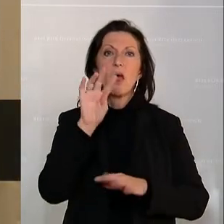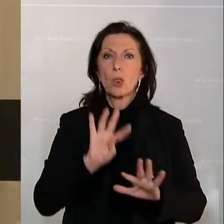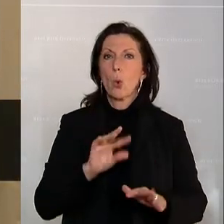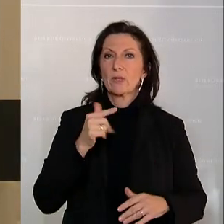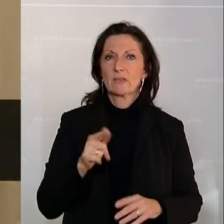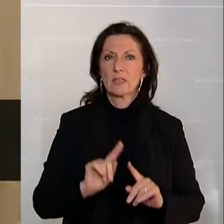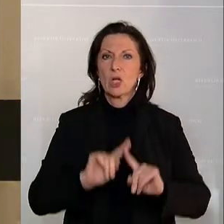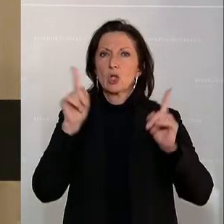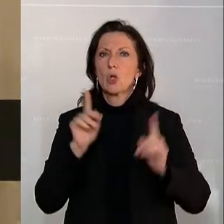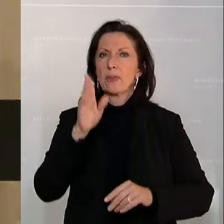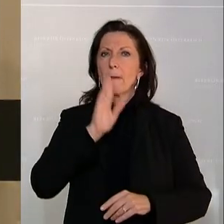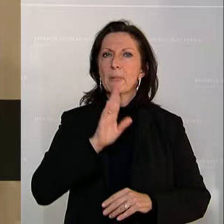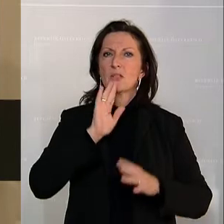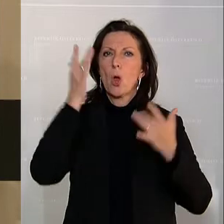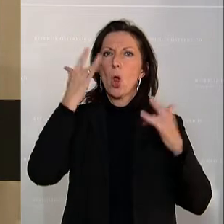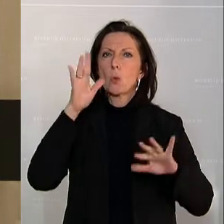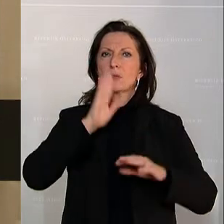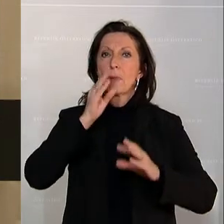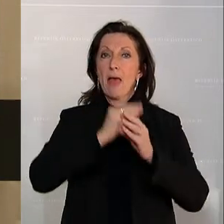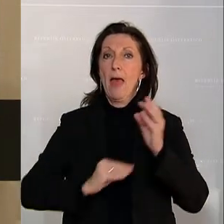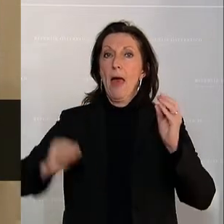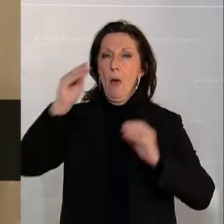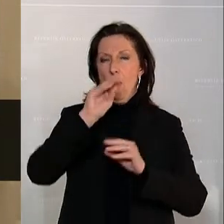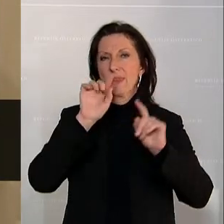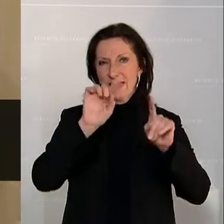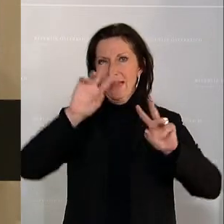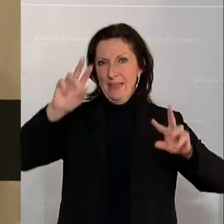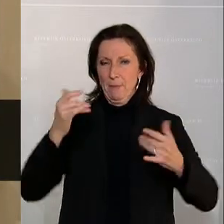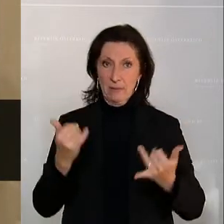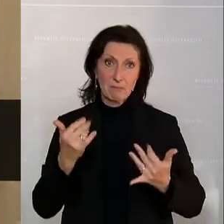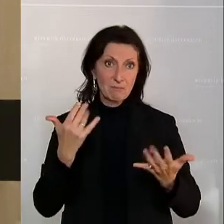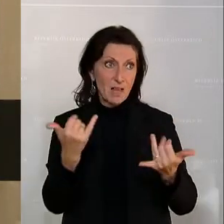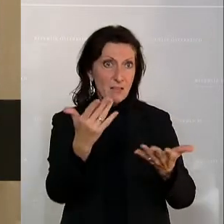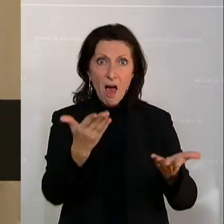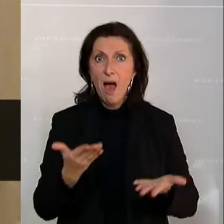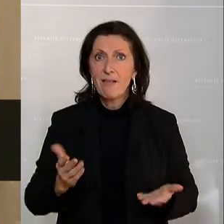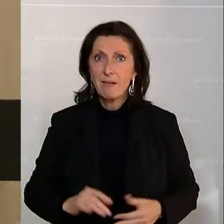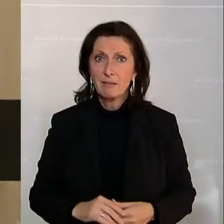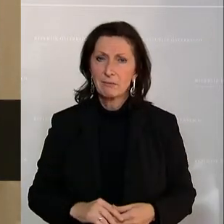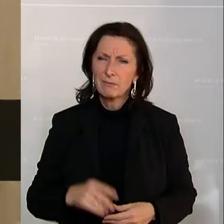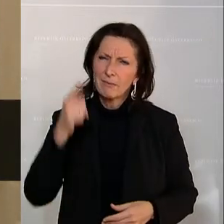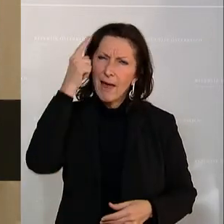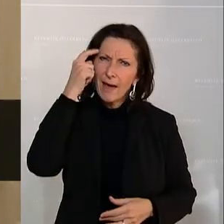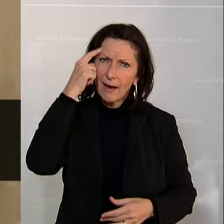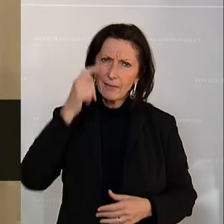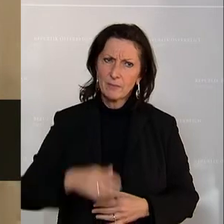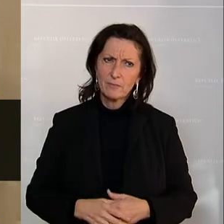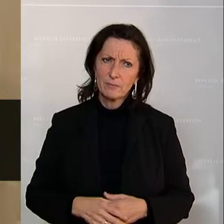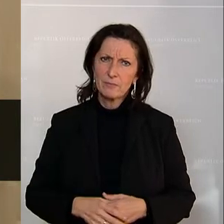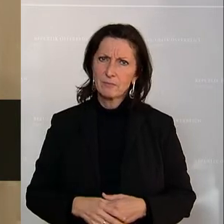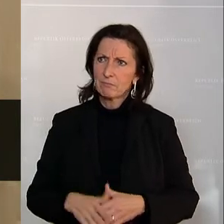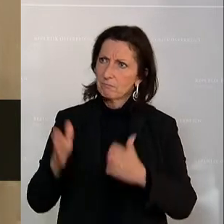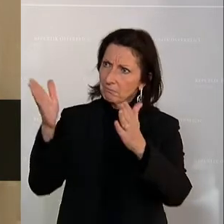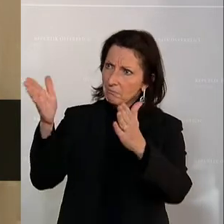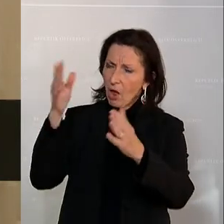Sonderpensionen, Luxuspensionen sprechen. Und ich lade Sie ein, erinnern wir uns. Sie von ÖVP